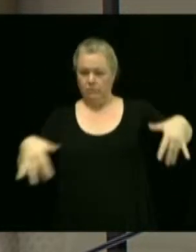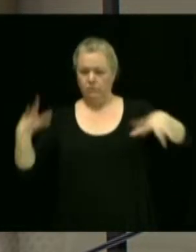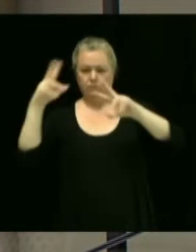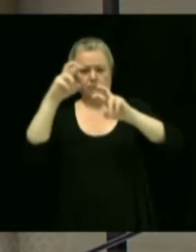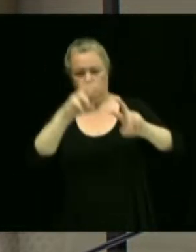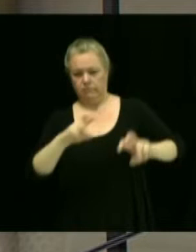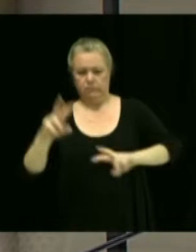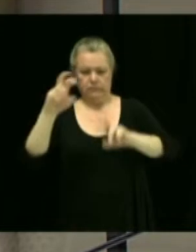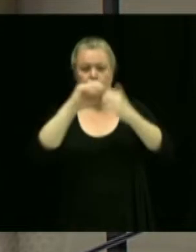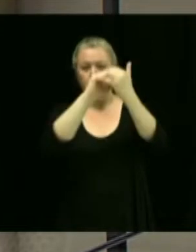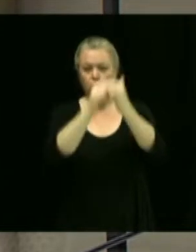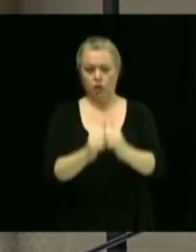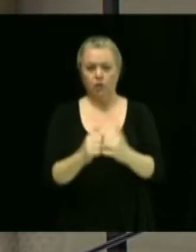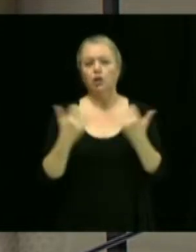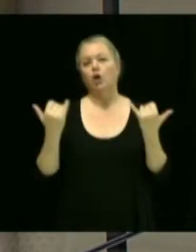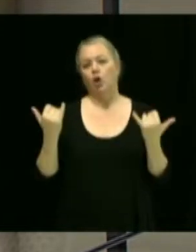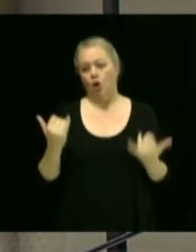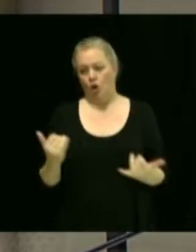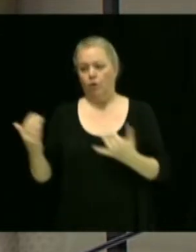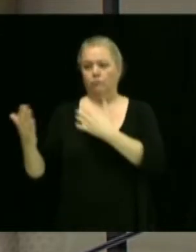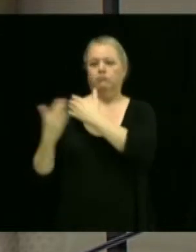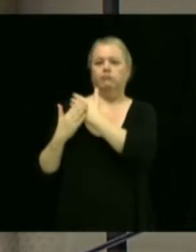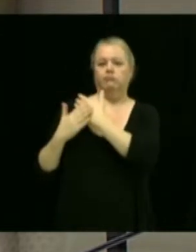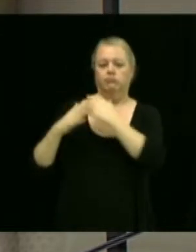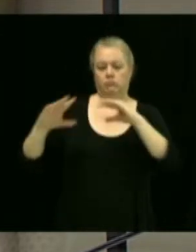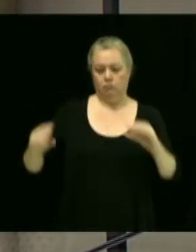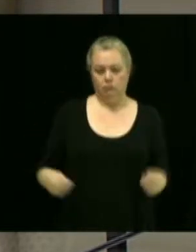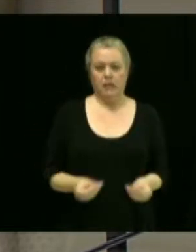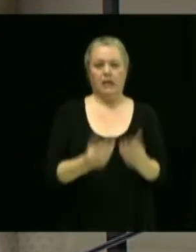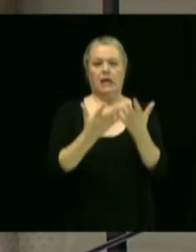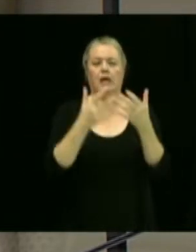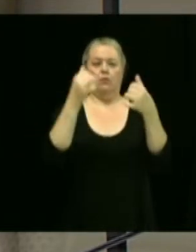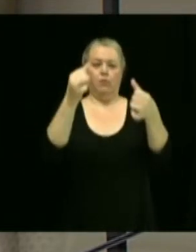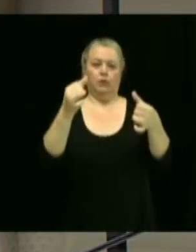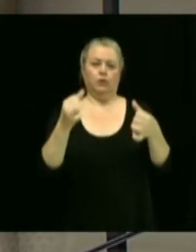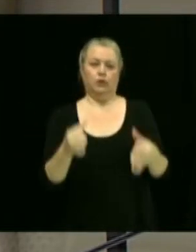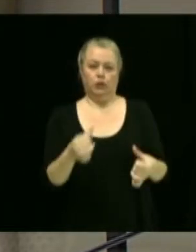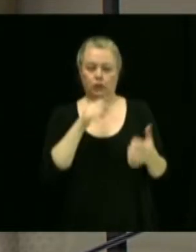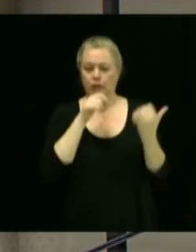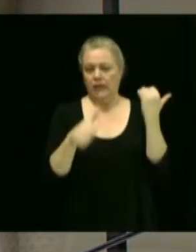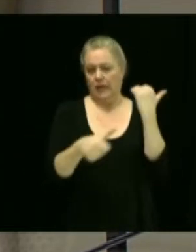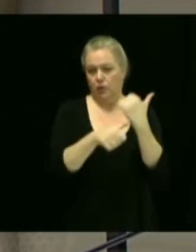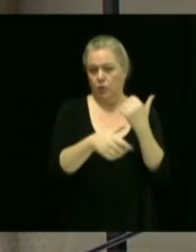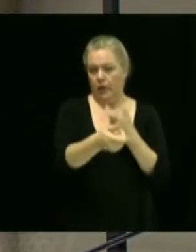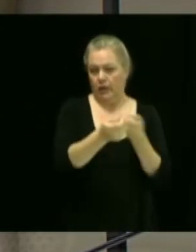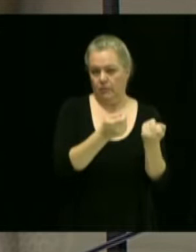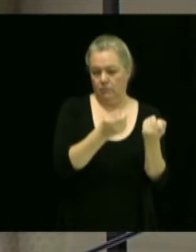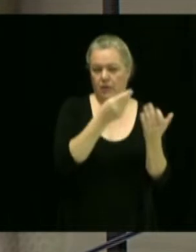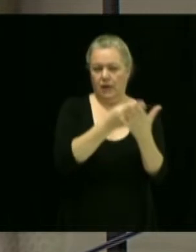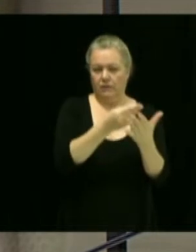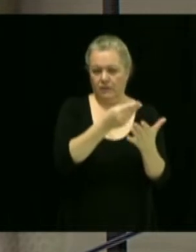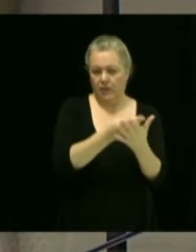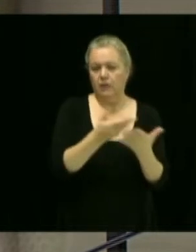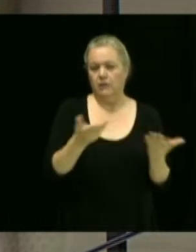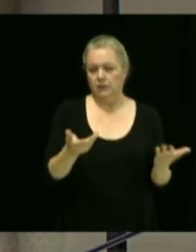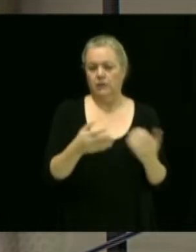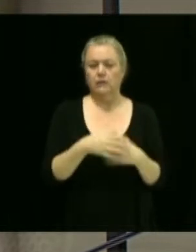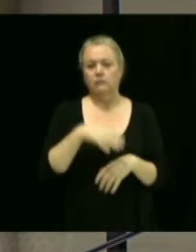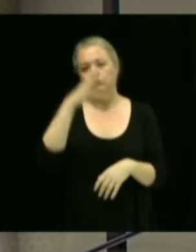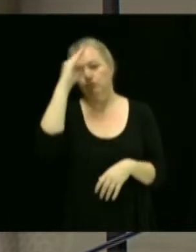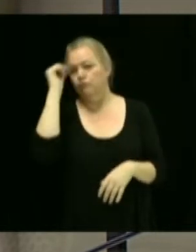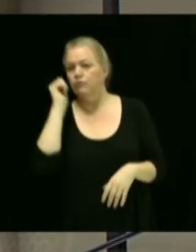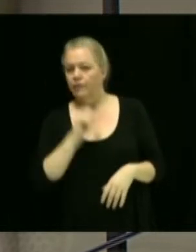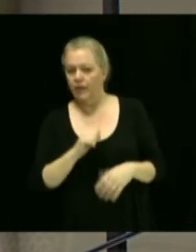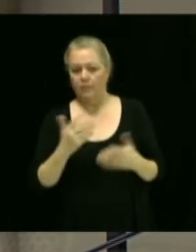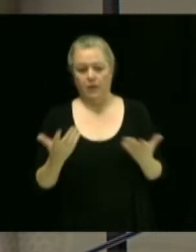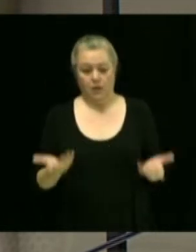création d'un poste d'adjoint, d'adjointe administrative au sein du service des finances, et ce, à compter de la date de la